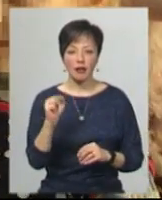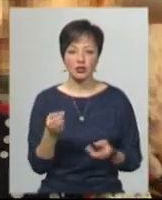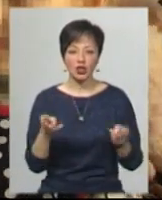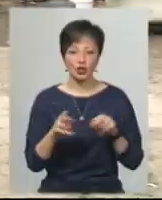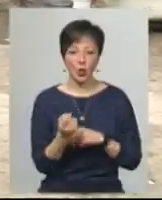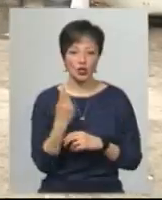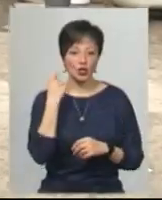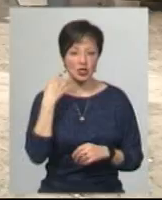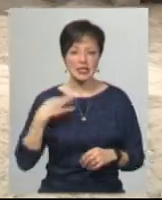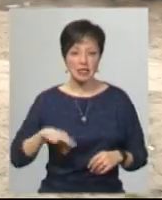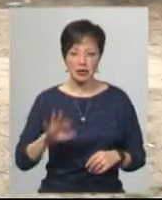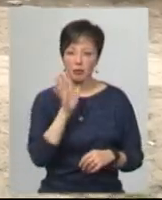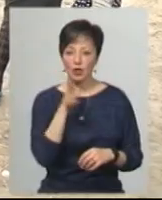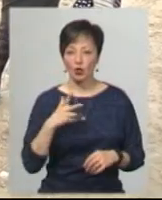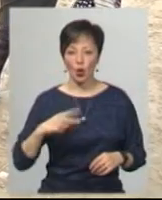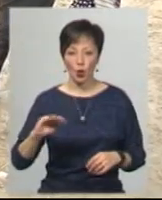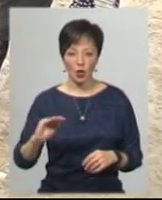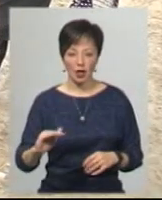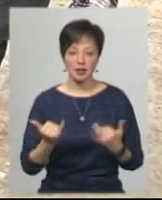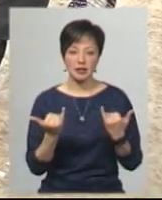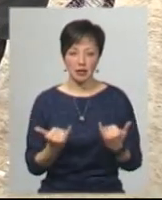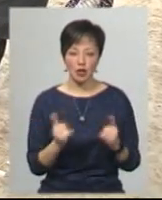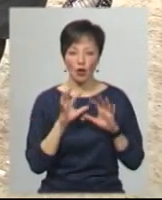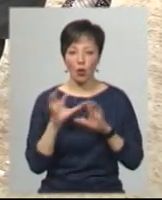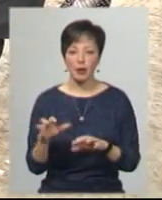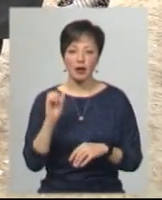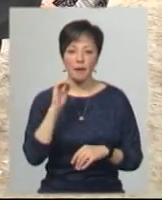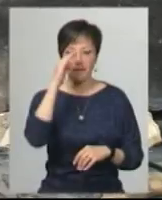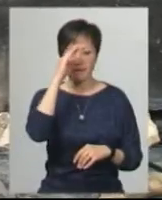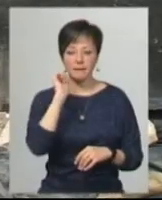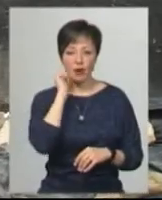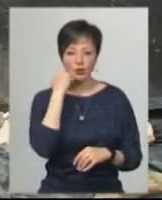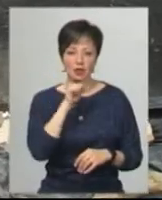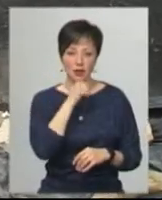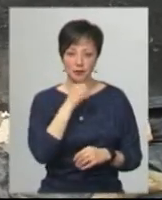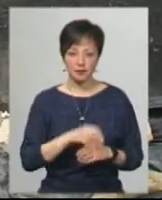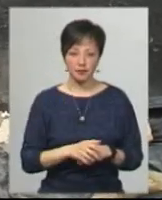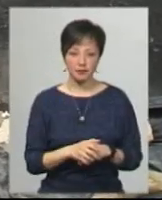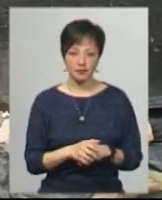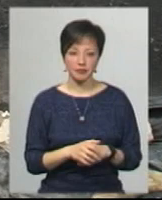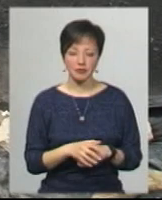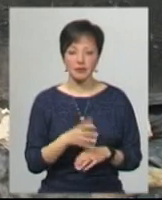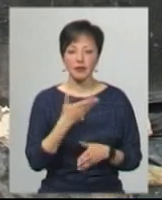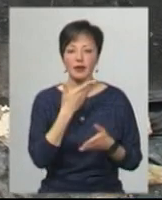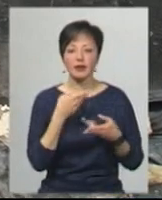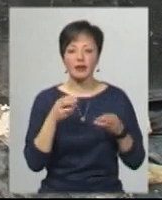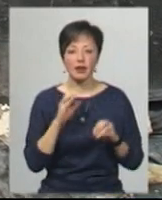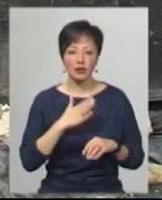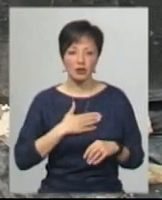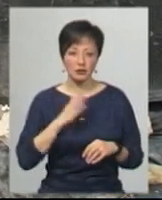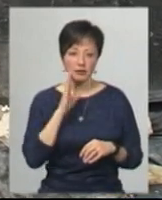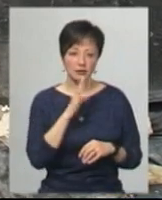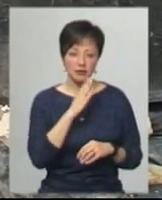11-річний син та 5-річна донька. Наразі ними опікуються батьки жінки. Скажи людям, де наша матурка? На неї.